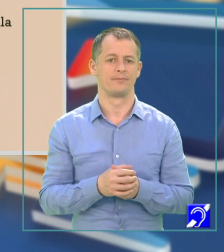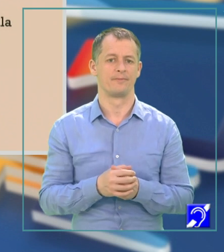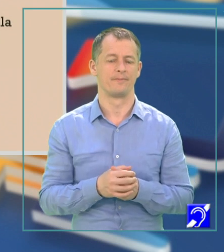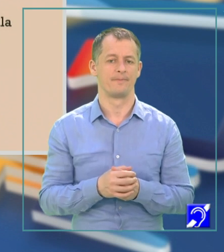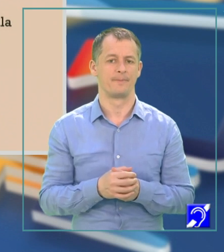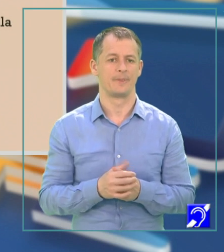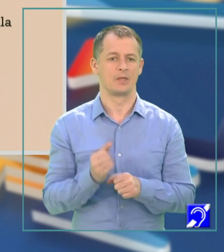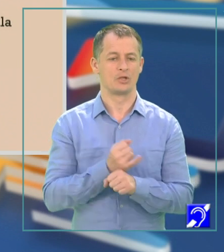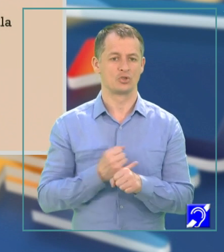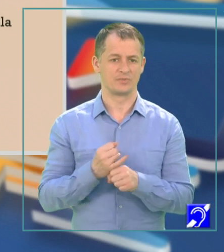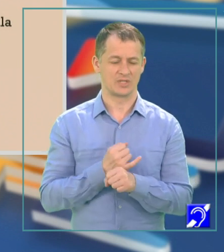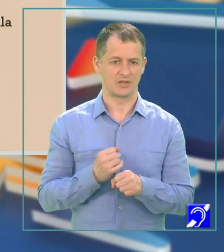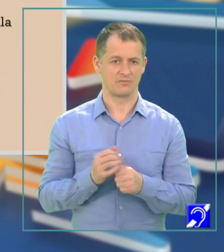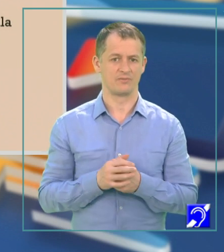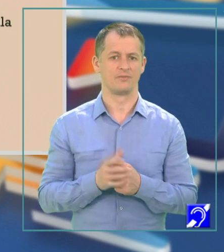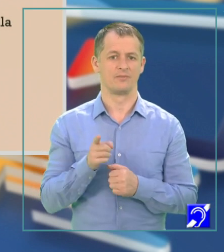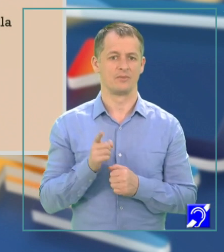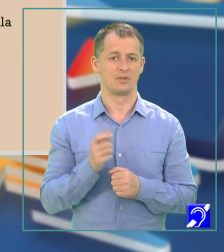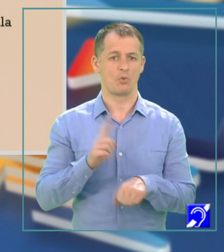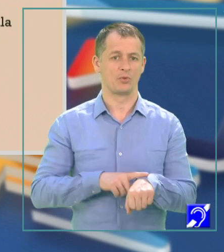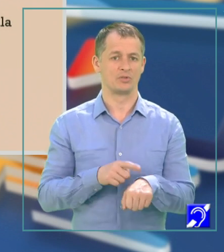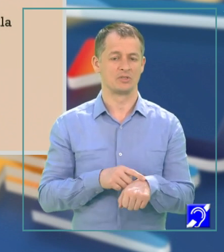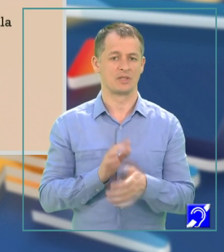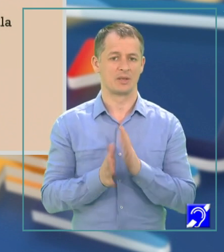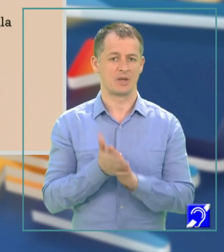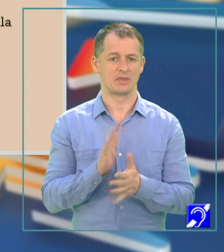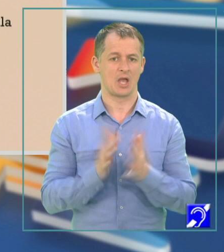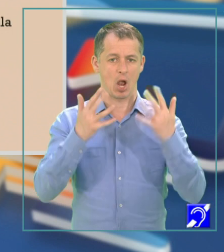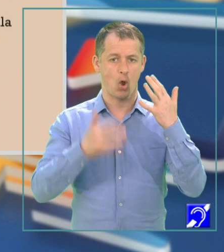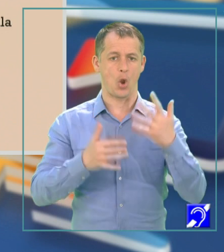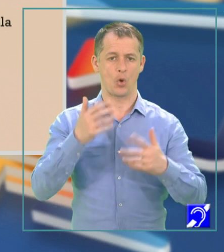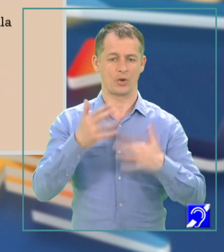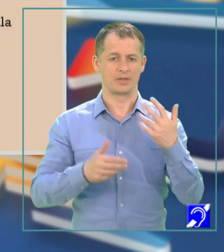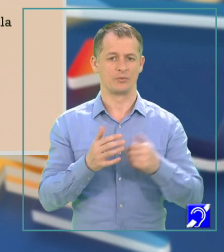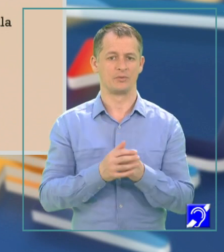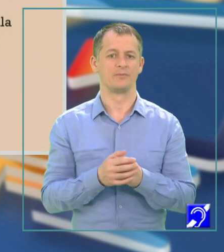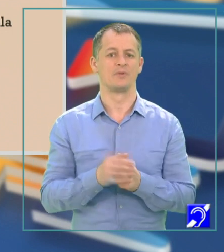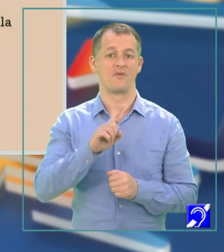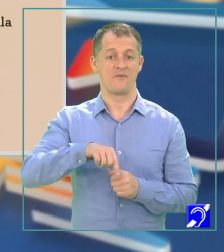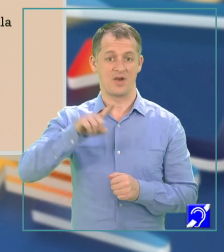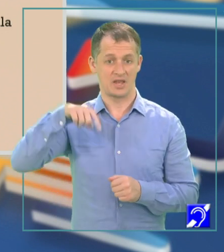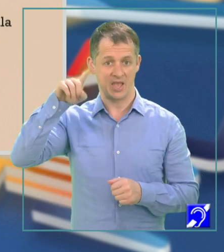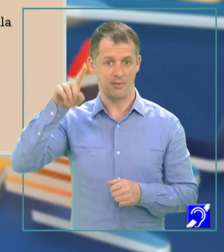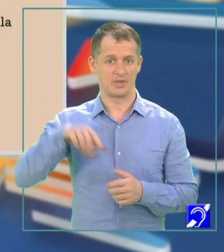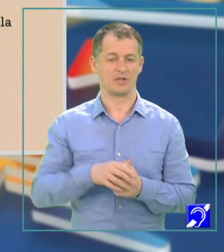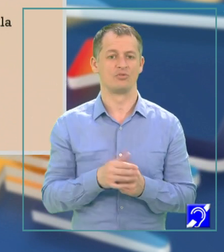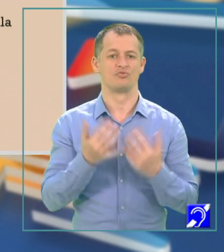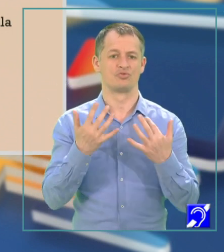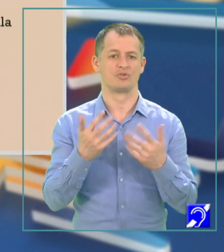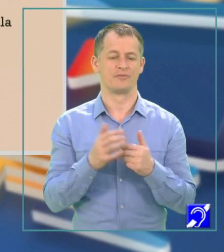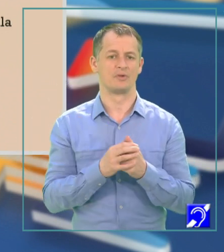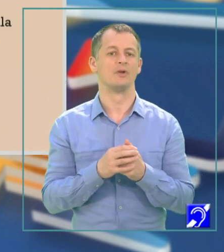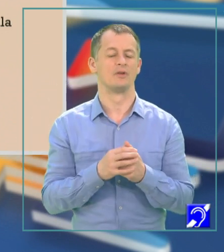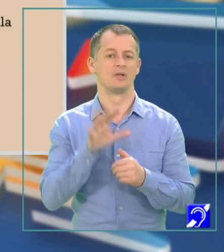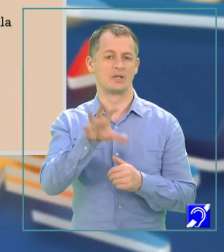în momentul când s-a terminat algoritmul, variabila cifra reține prima cifră a numărului,